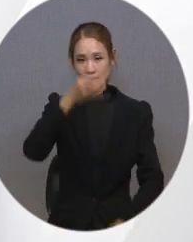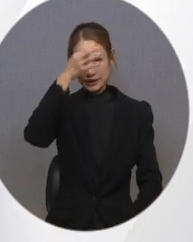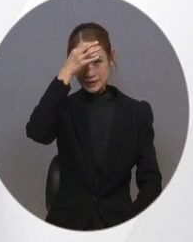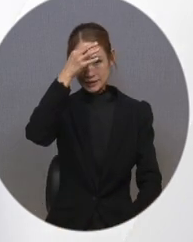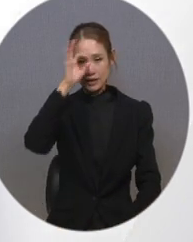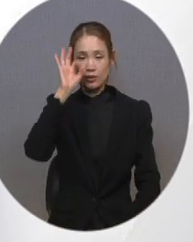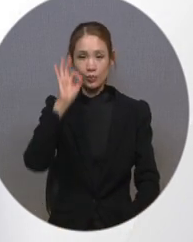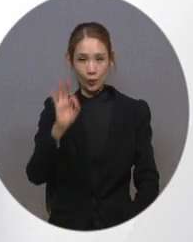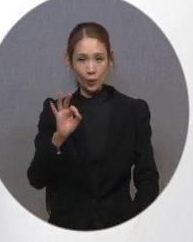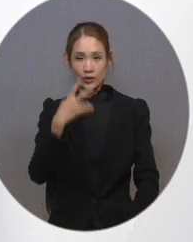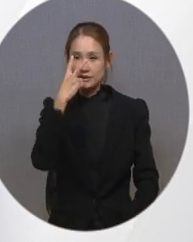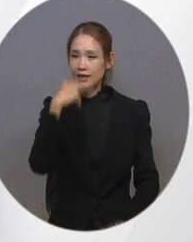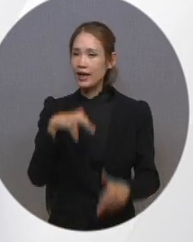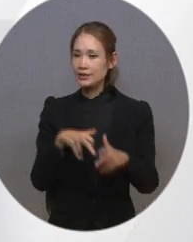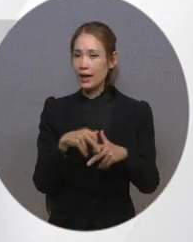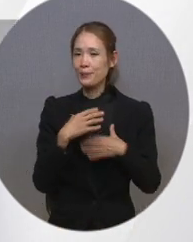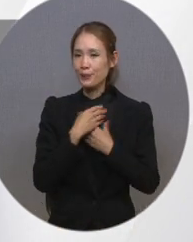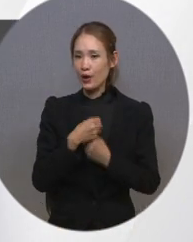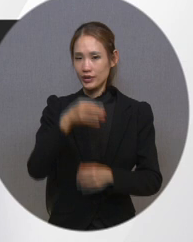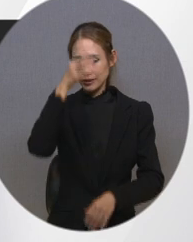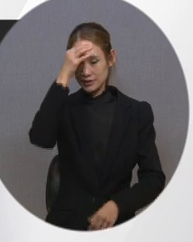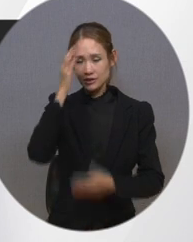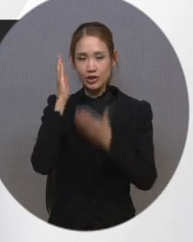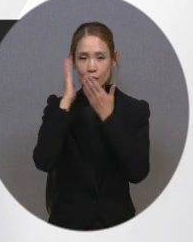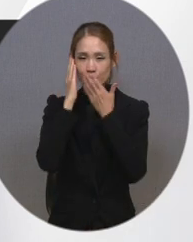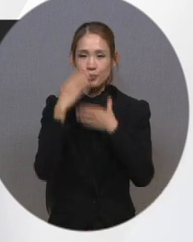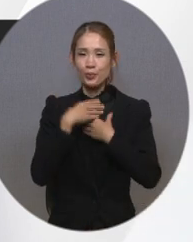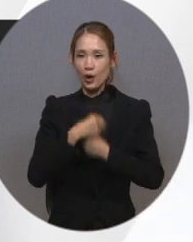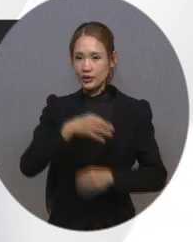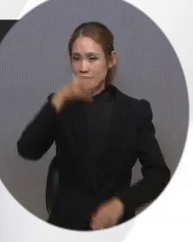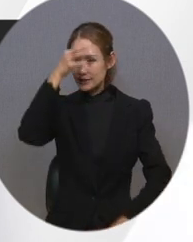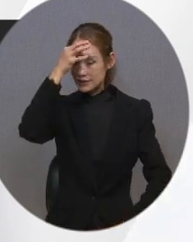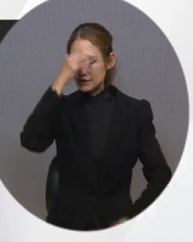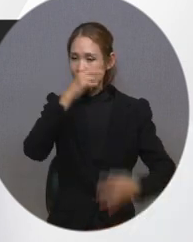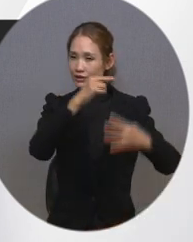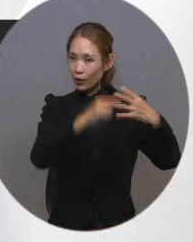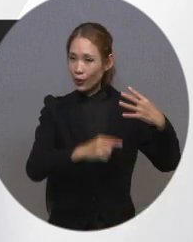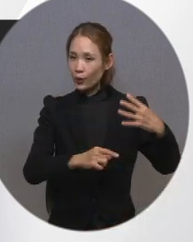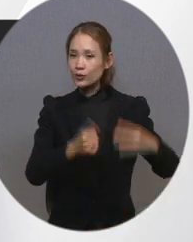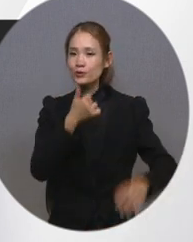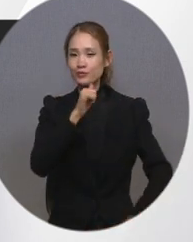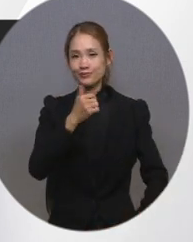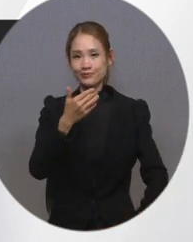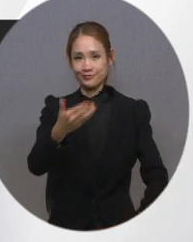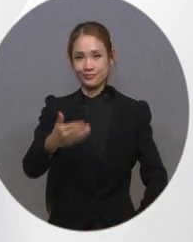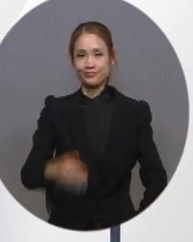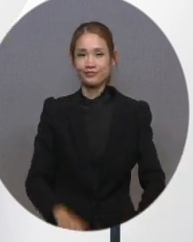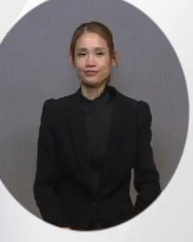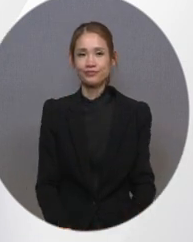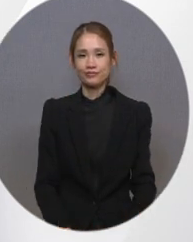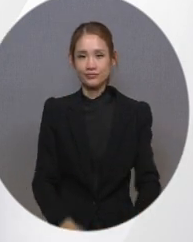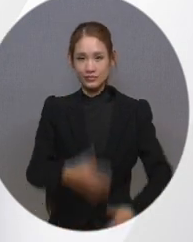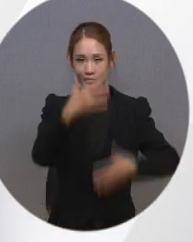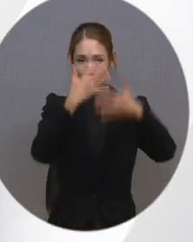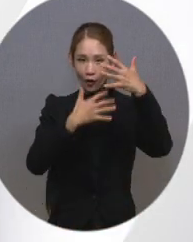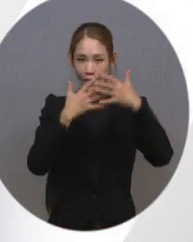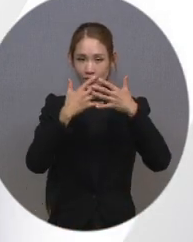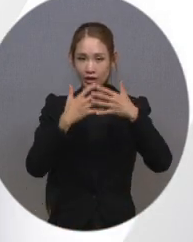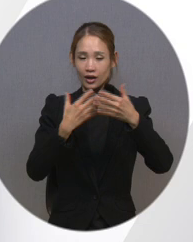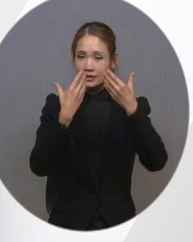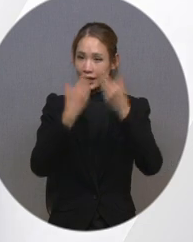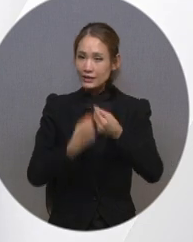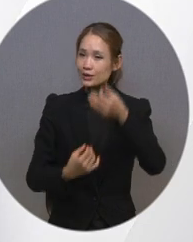시각장애인 편의 기능과 청각장애인 편의 기능을 차례대로 알아보겠습니다. 영상에서 예시로